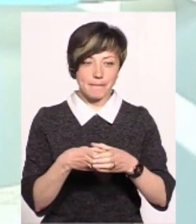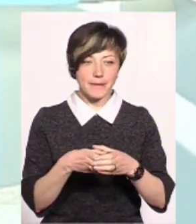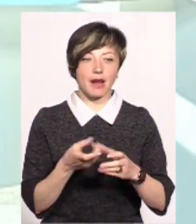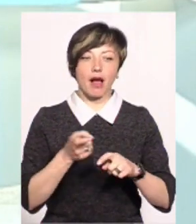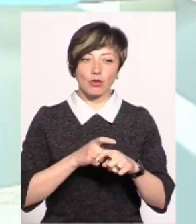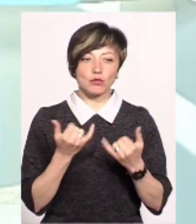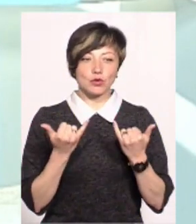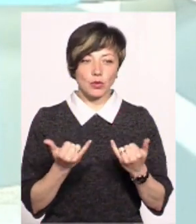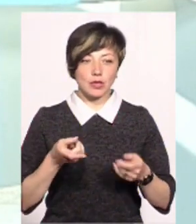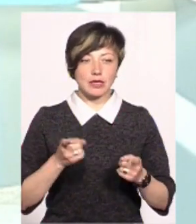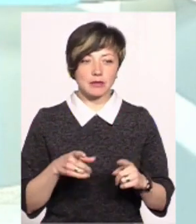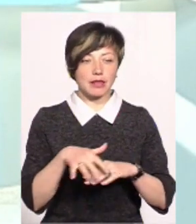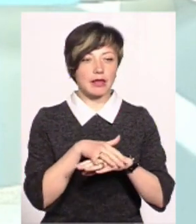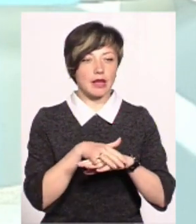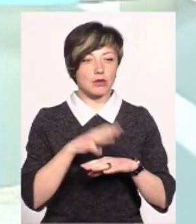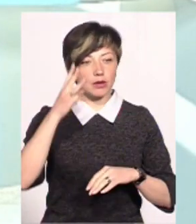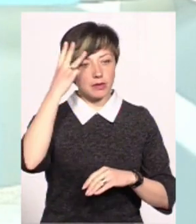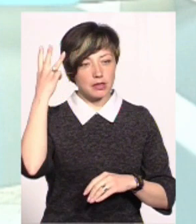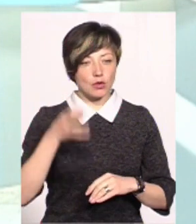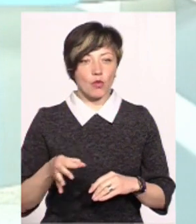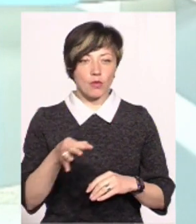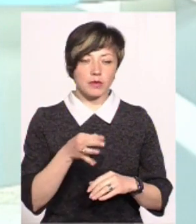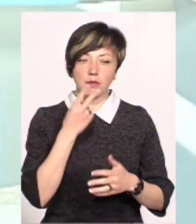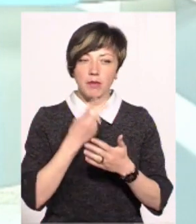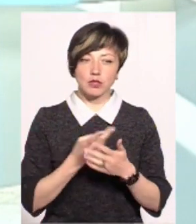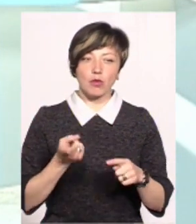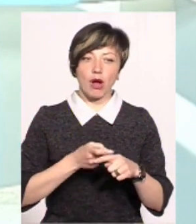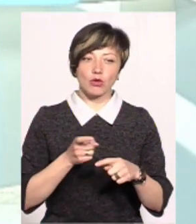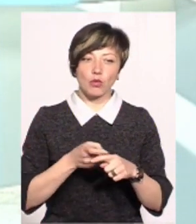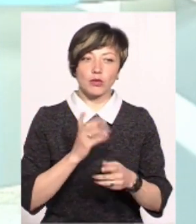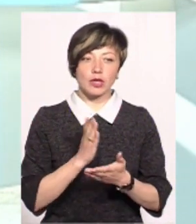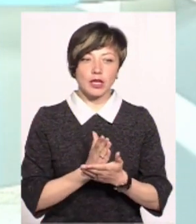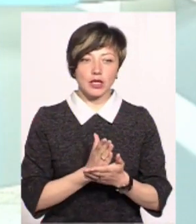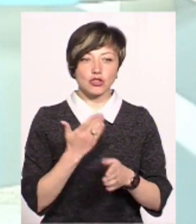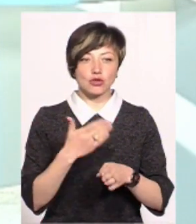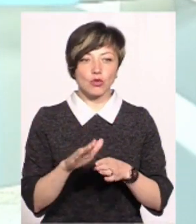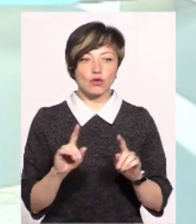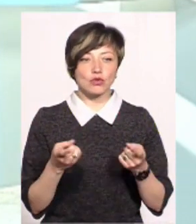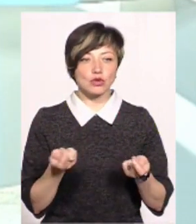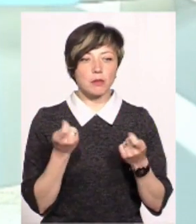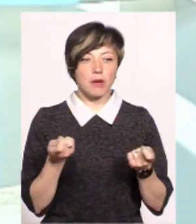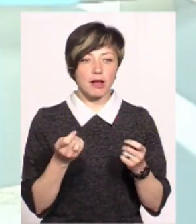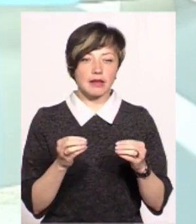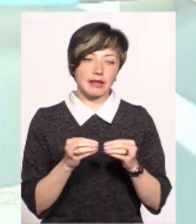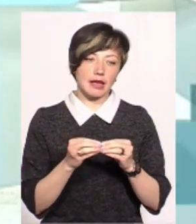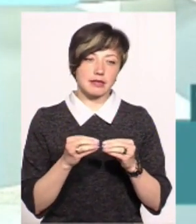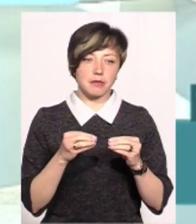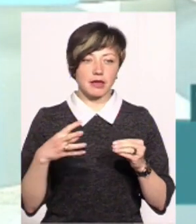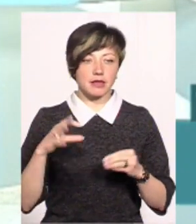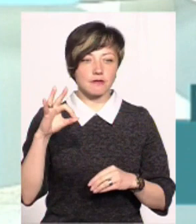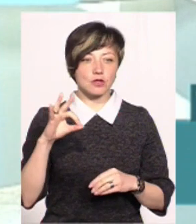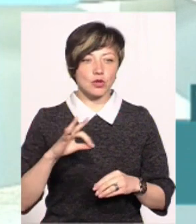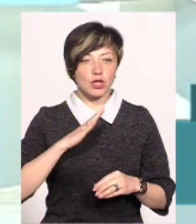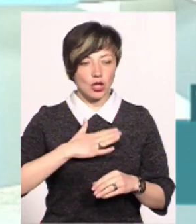сьогодні справді на ринку Хмельницької області, то ми ще бачимо, картоплю є частково дуже-дуже мало, це десь відсотків 10